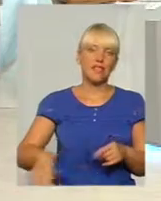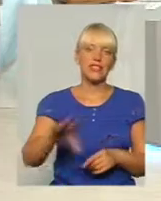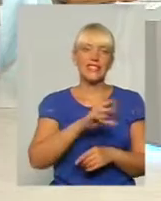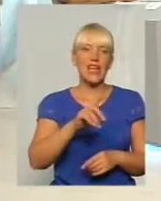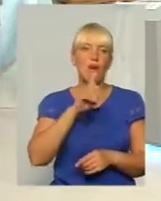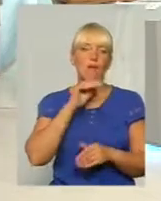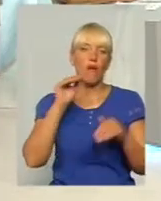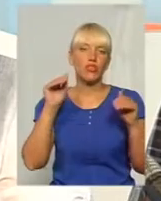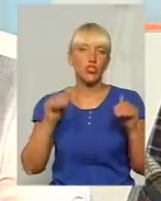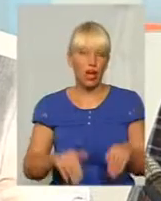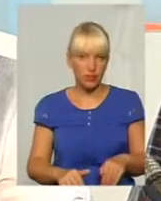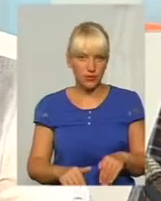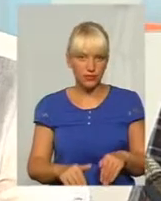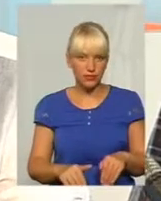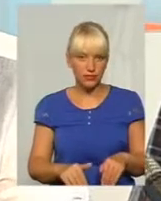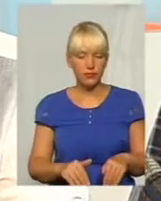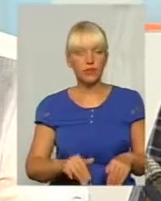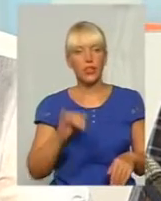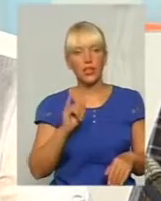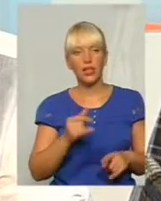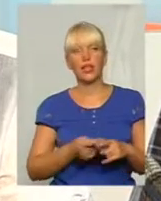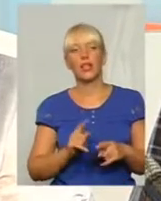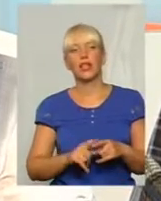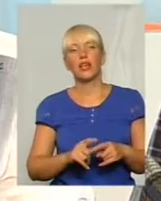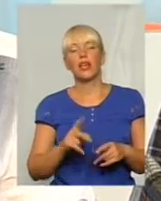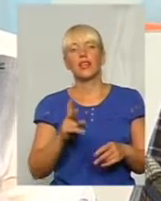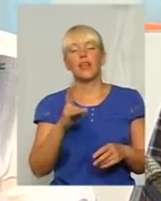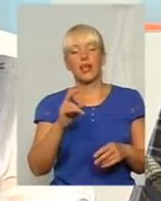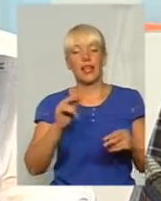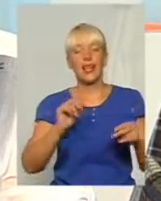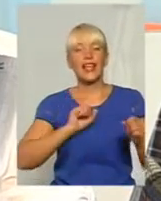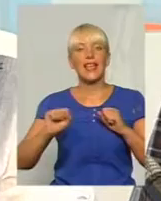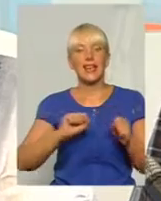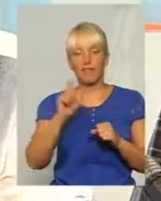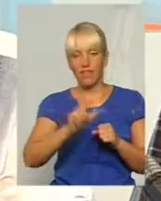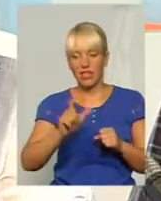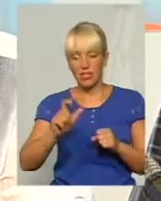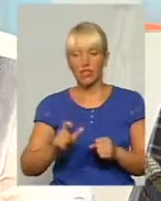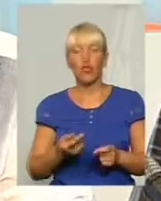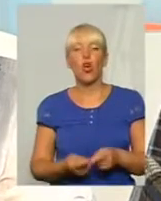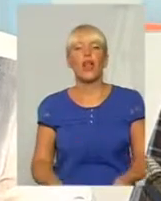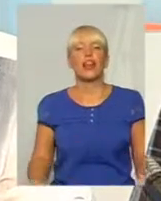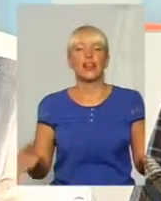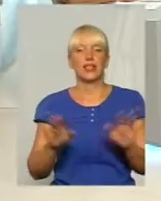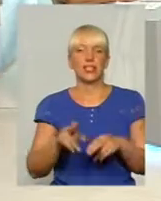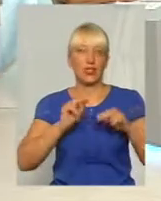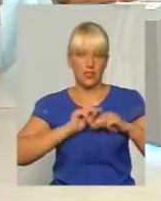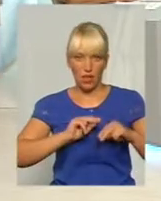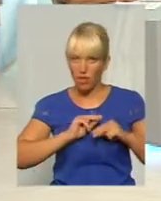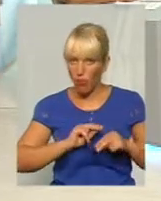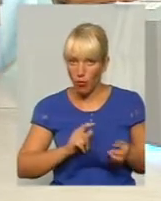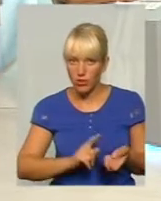Керівництво залишилось на посаді, а відповіді на те, куди поділося дизельне пальне, яке призначалося для